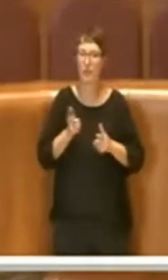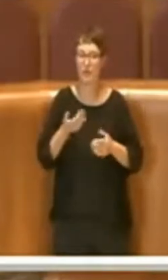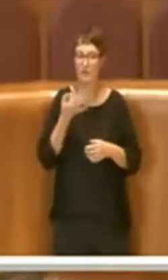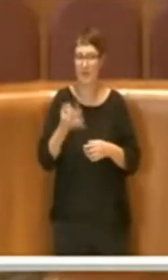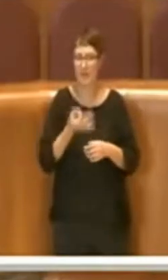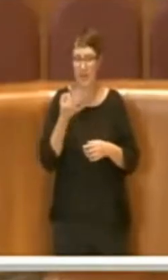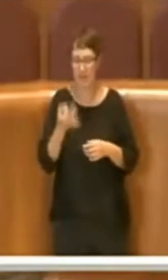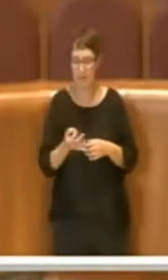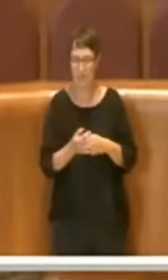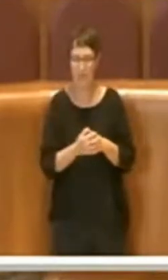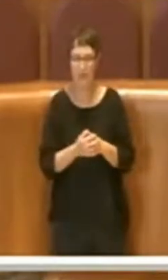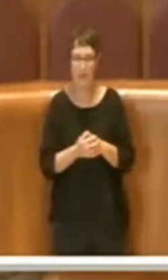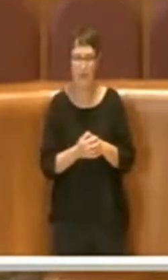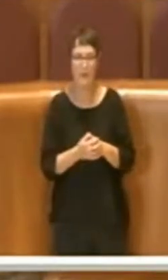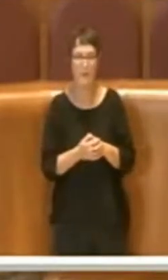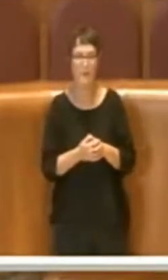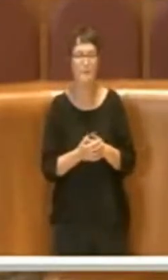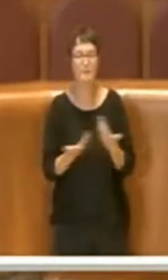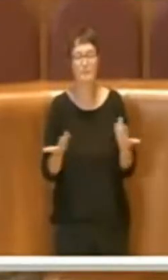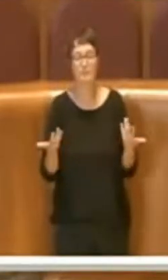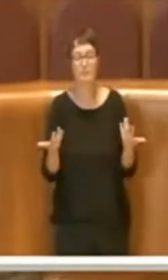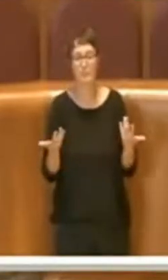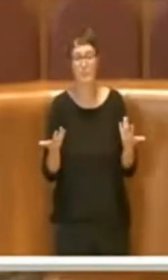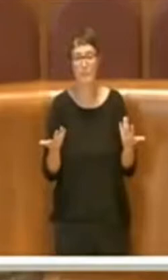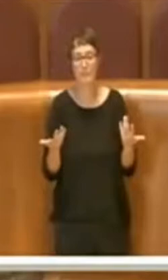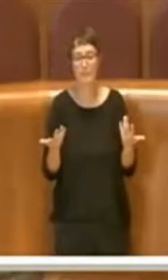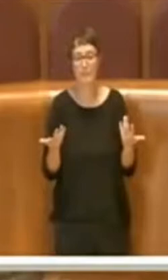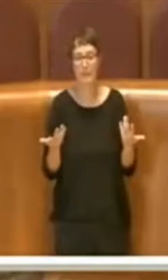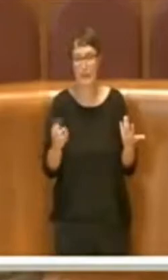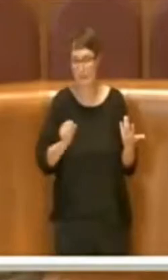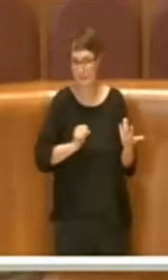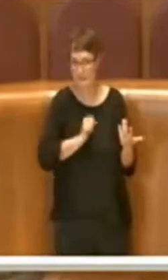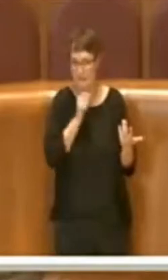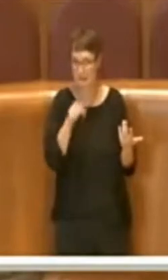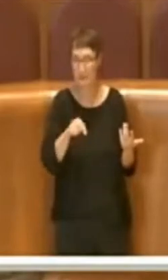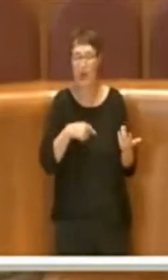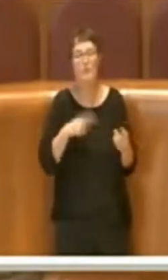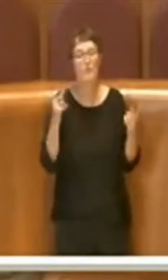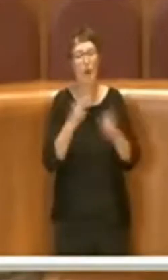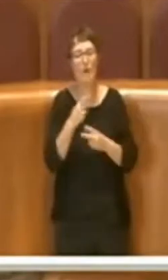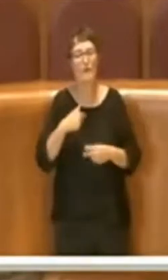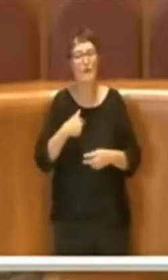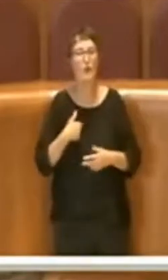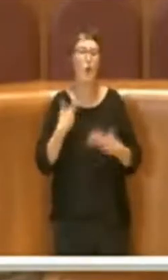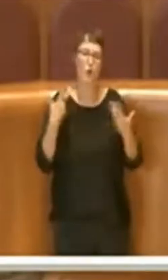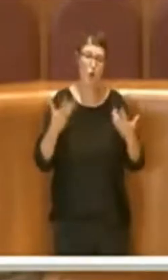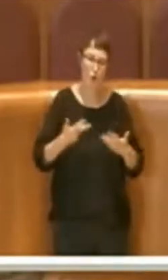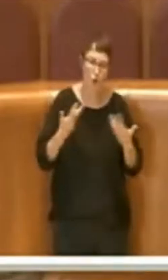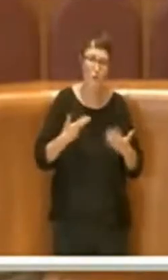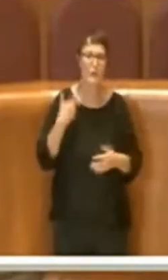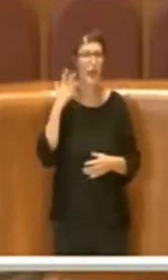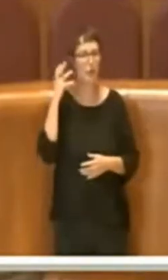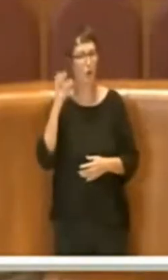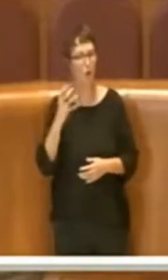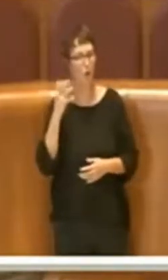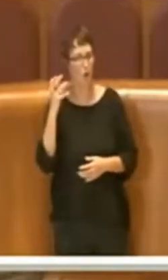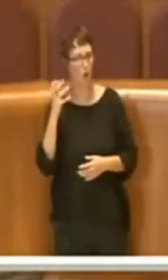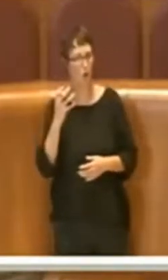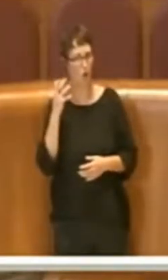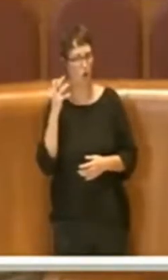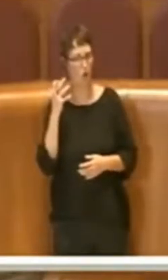una polemica politica abbastanza sterile, ma devo dire che sono contento e orgoglioso che noi alla polemica